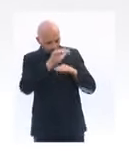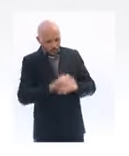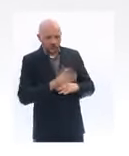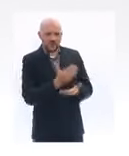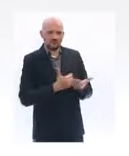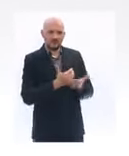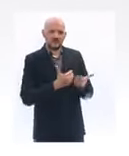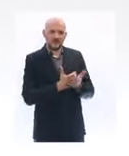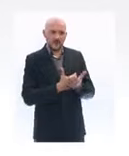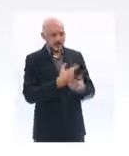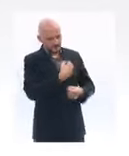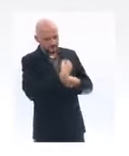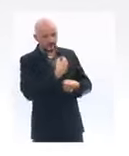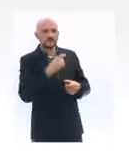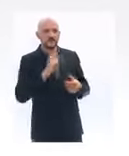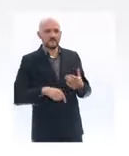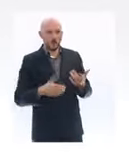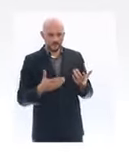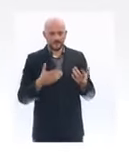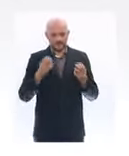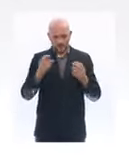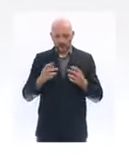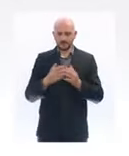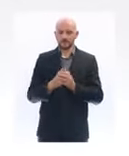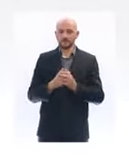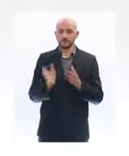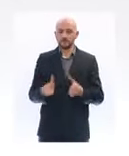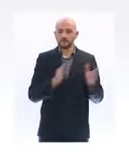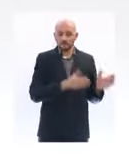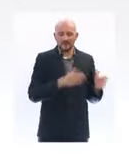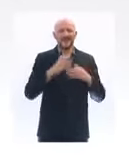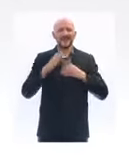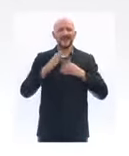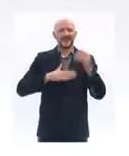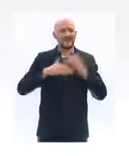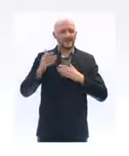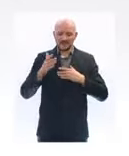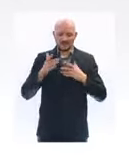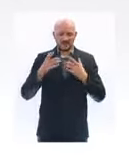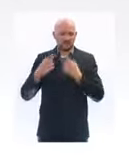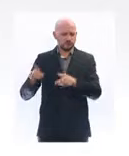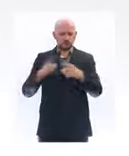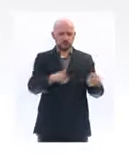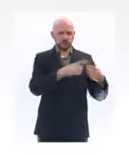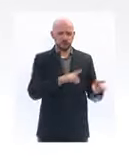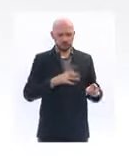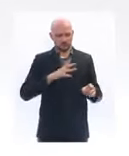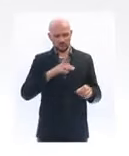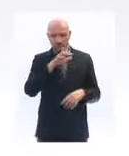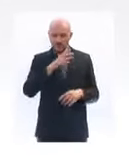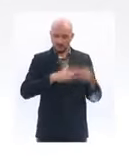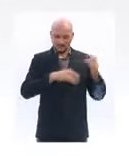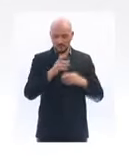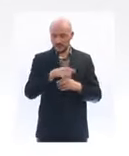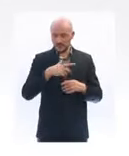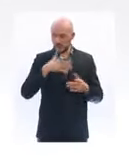une règle qui s'impose à tous. Ensuite, les métiers sont très différents. Certains ne sont pas du tout télétravaillables, d'autres le sont partiellement et